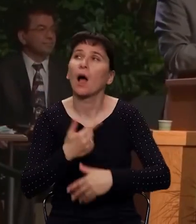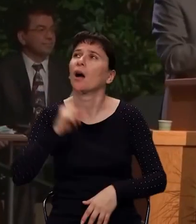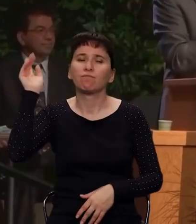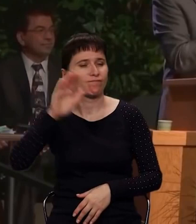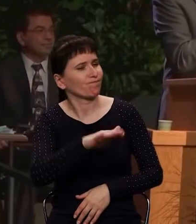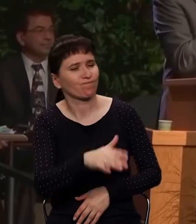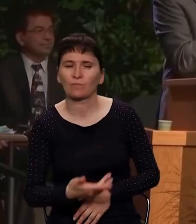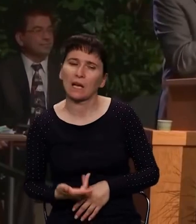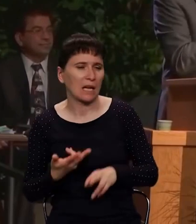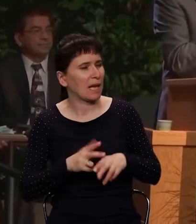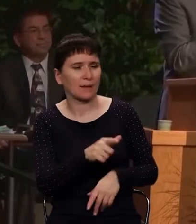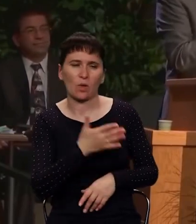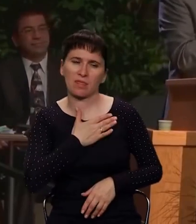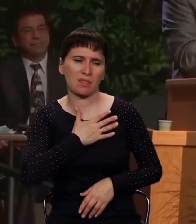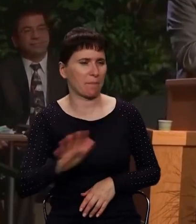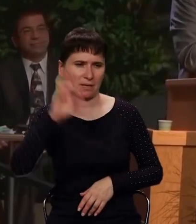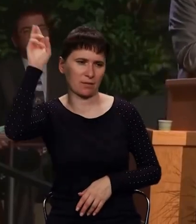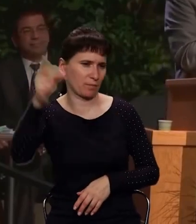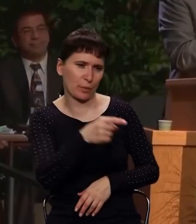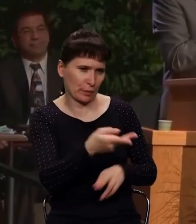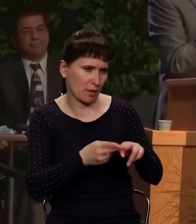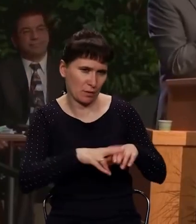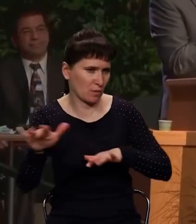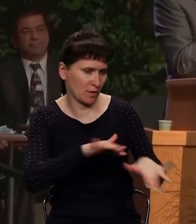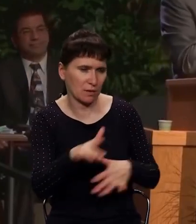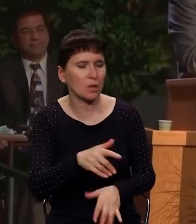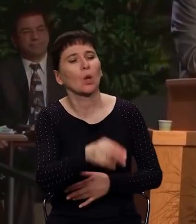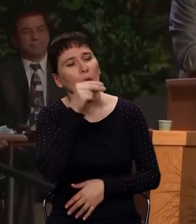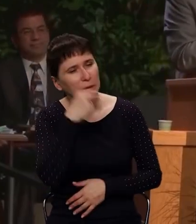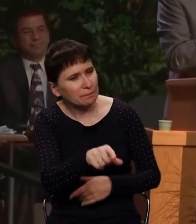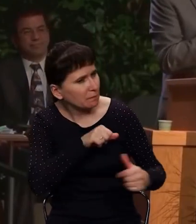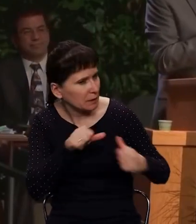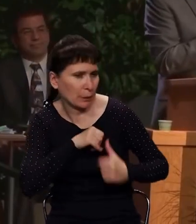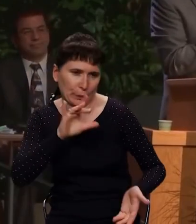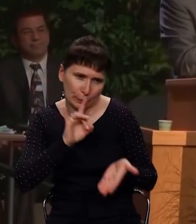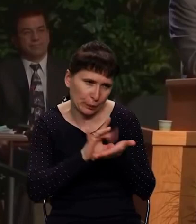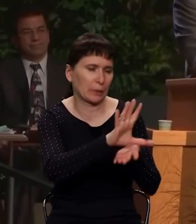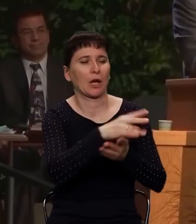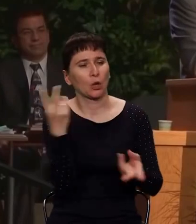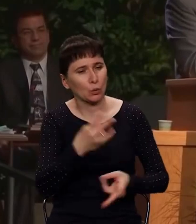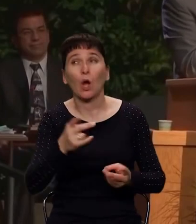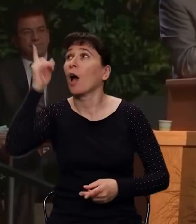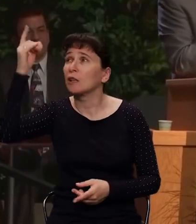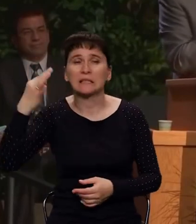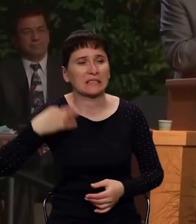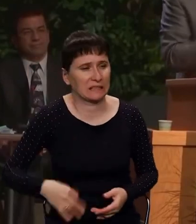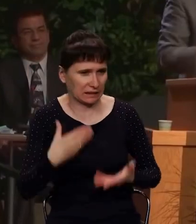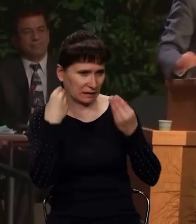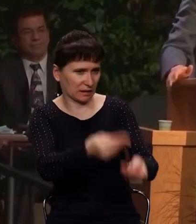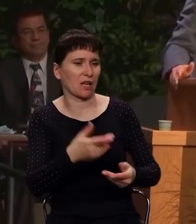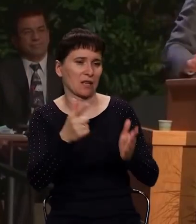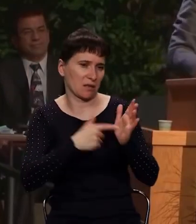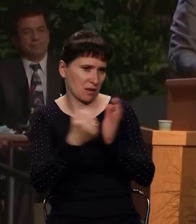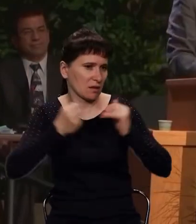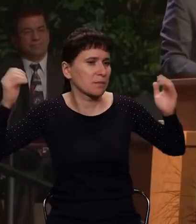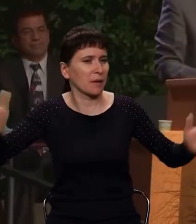мне, это мерзость пред Богом, это не чистота, это то, что является грехом, это то, за что я отдал сына своего в жертву